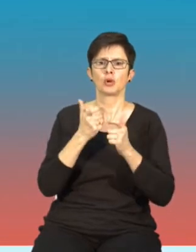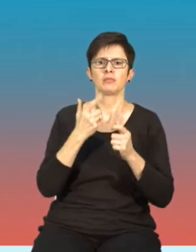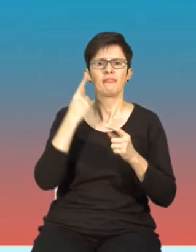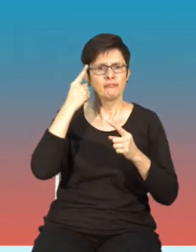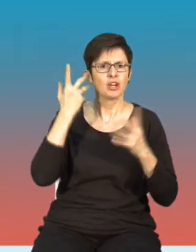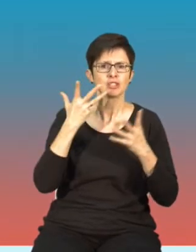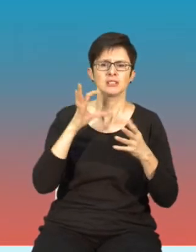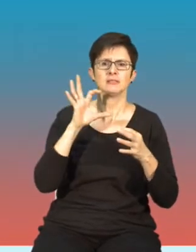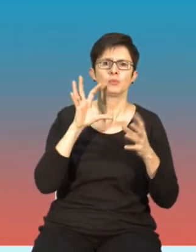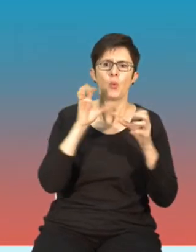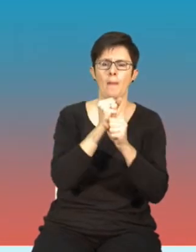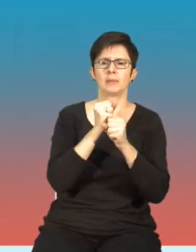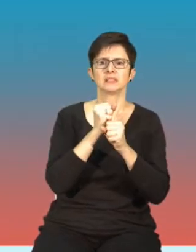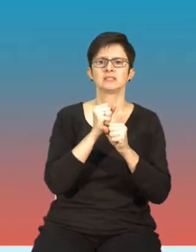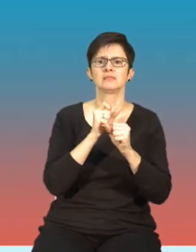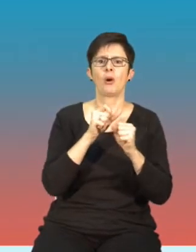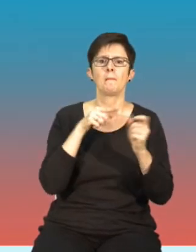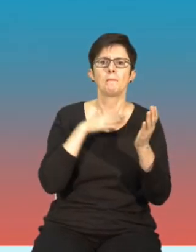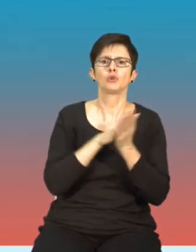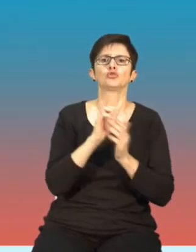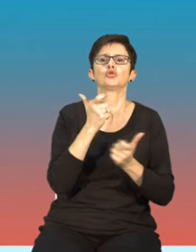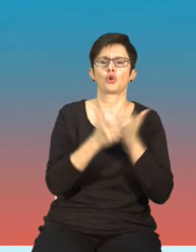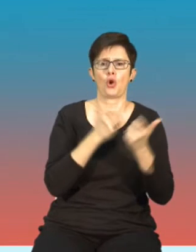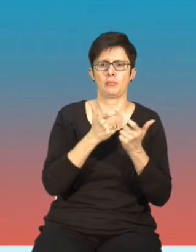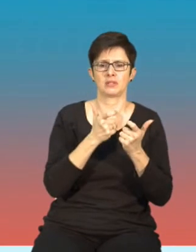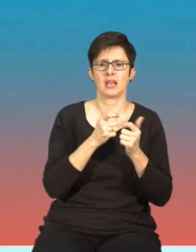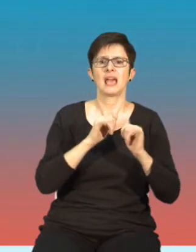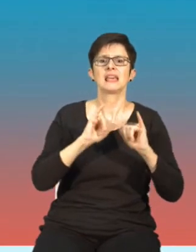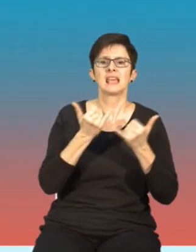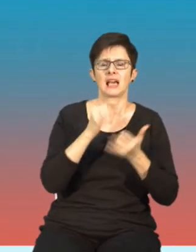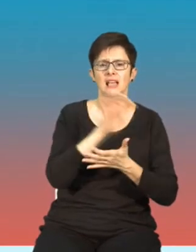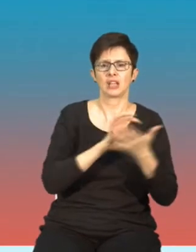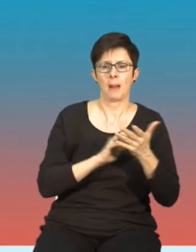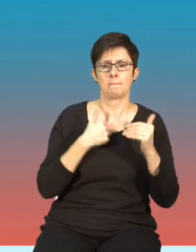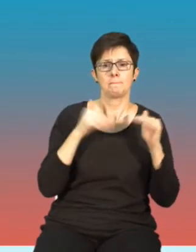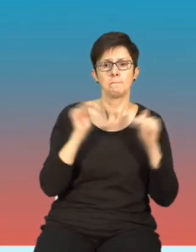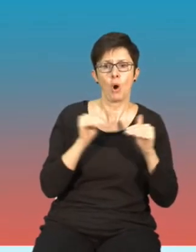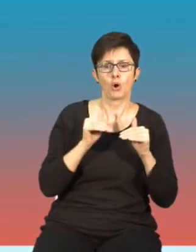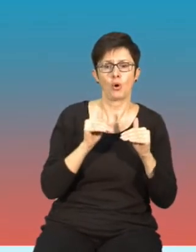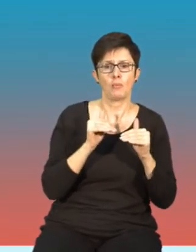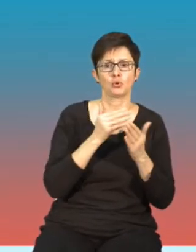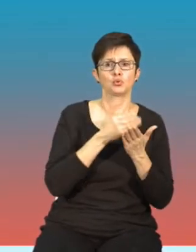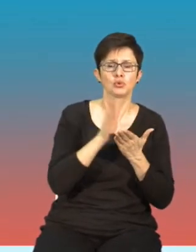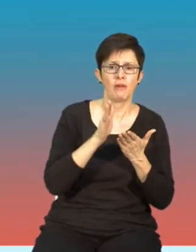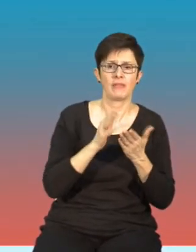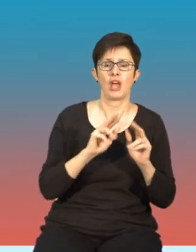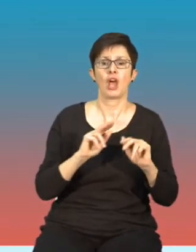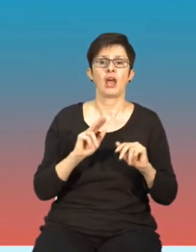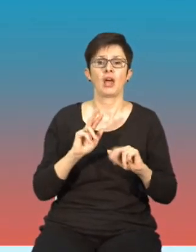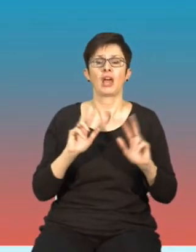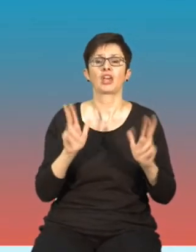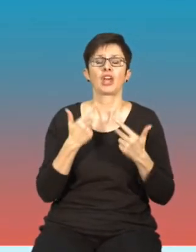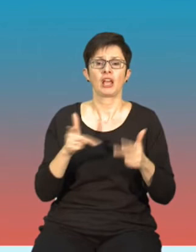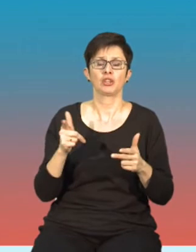pozwoli wskazać jakie treści mogą być usławowane, czy kiedy należy